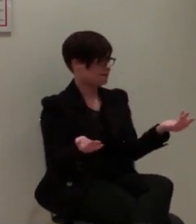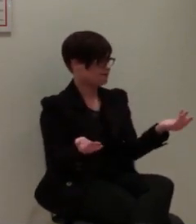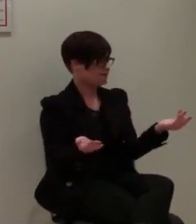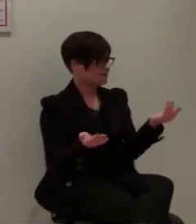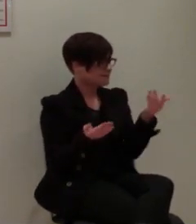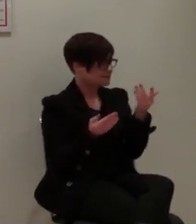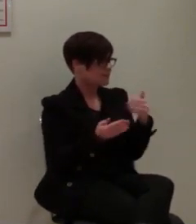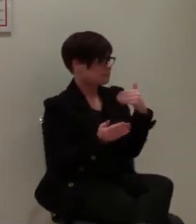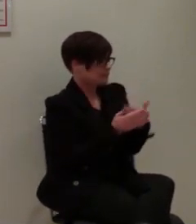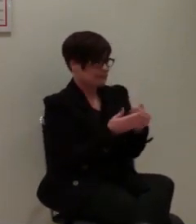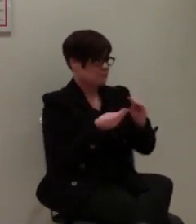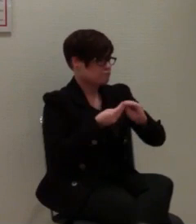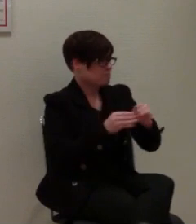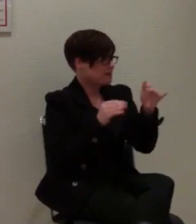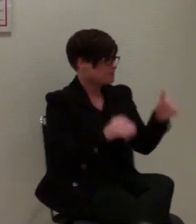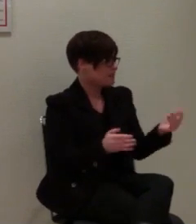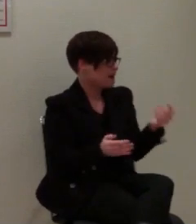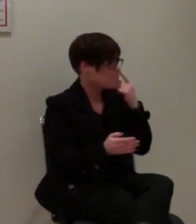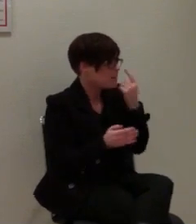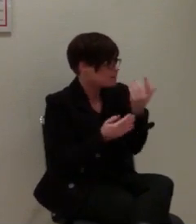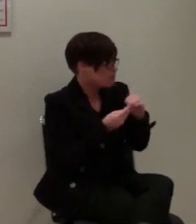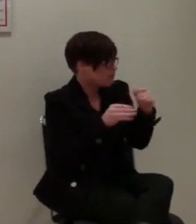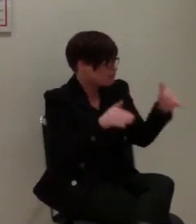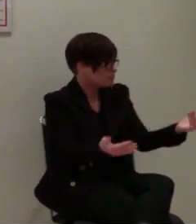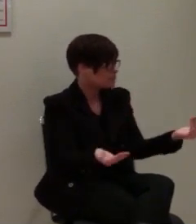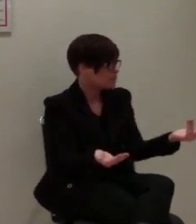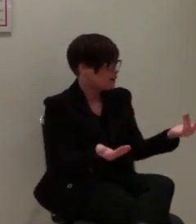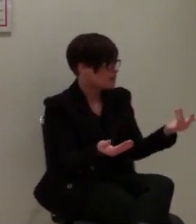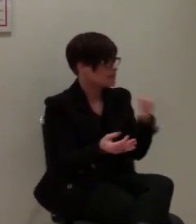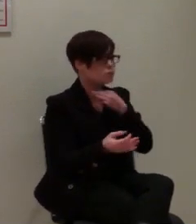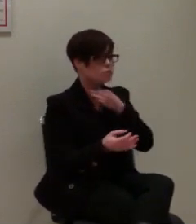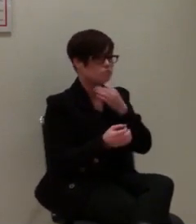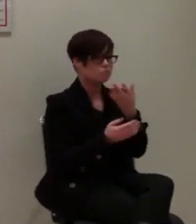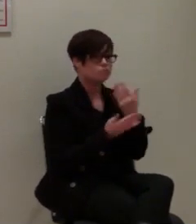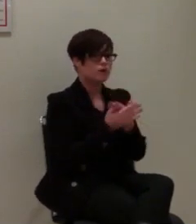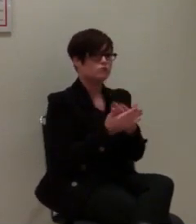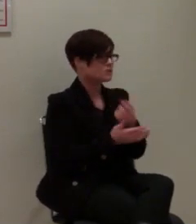dieses Problem, was wir im Moment haben, einer Notsituation,